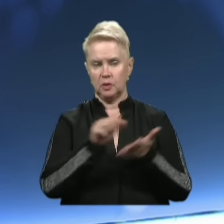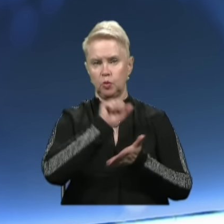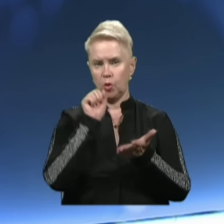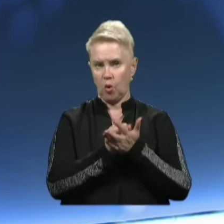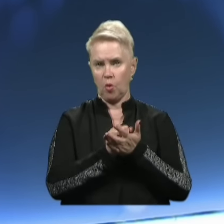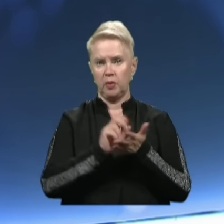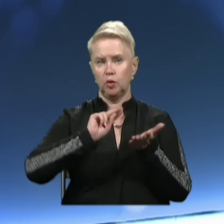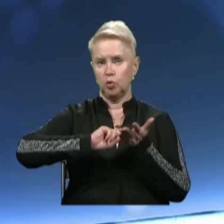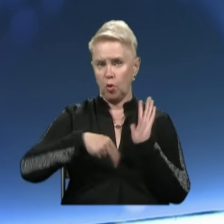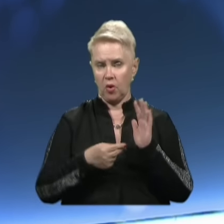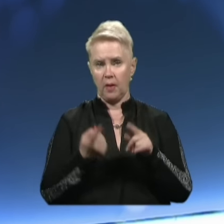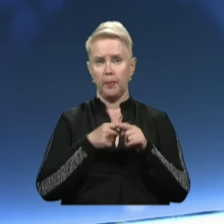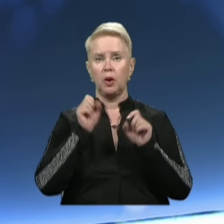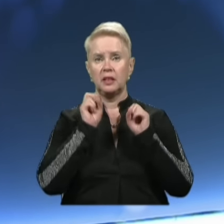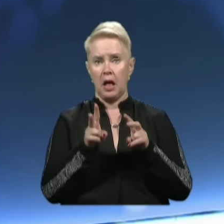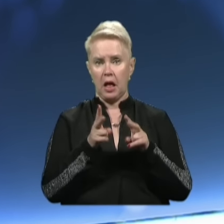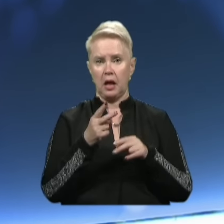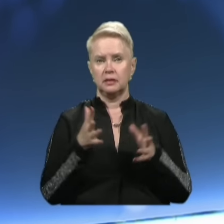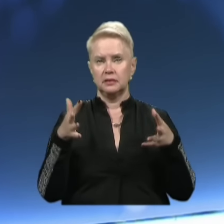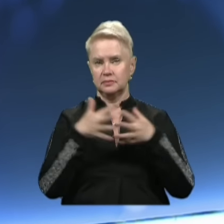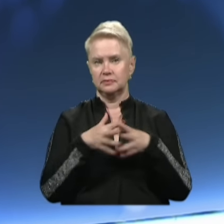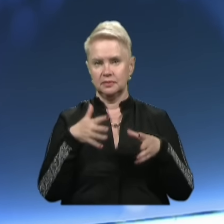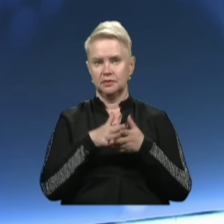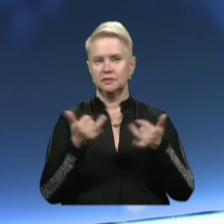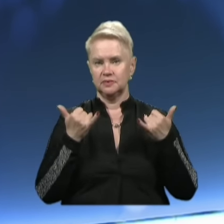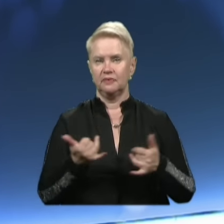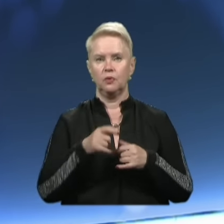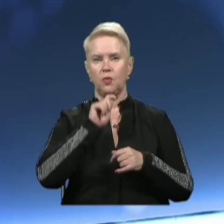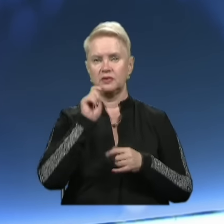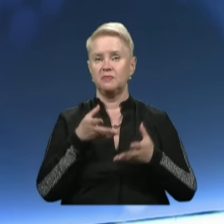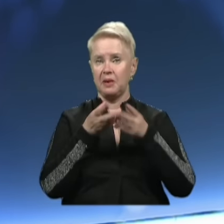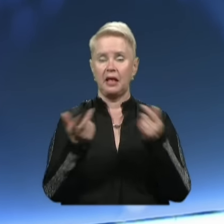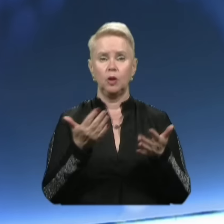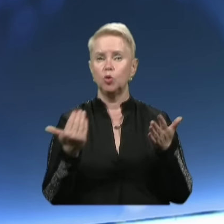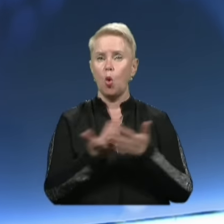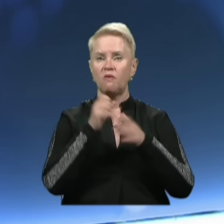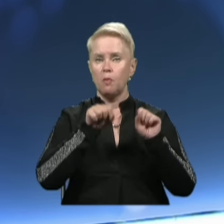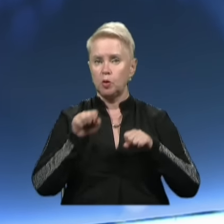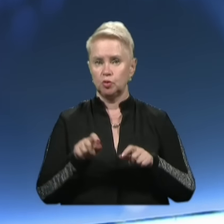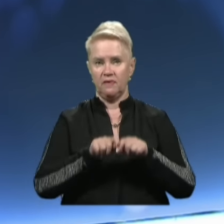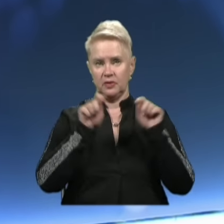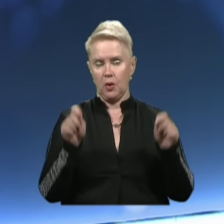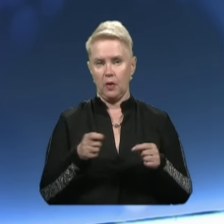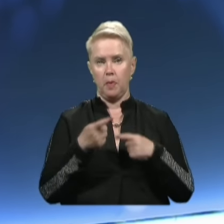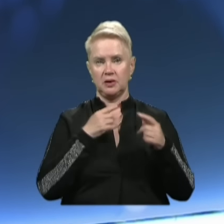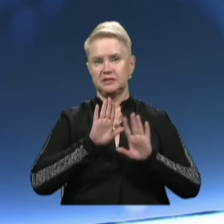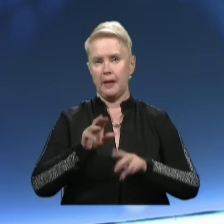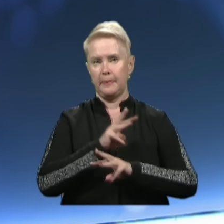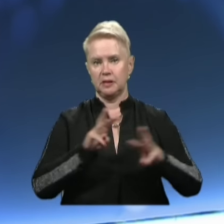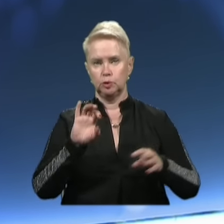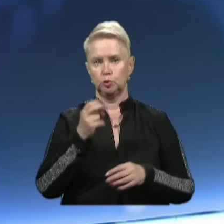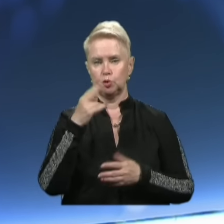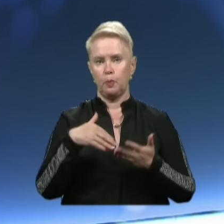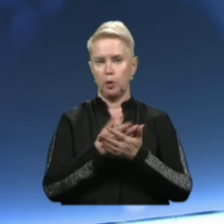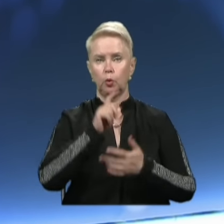документів і довідок. Про те, як діджиталізація впливає на життя українців та які нові можливості відкриває, поговоримо із заступником міністра